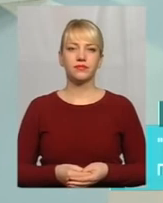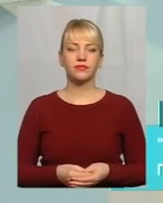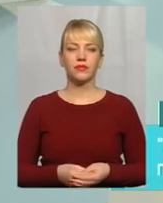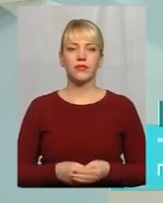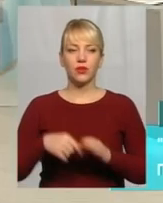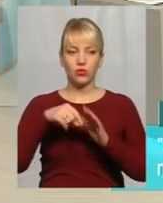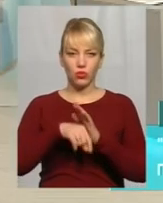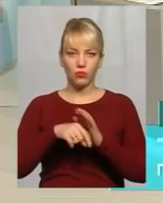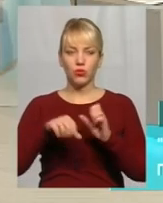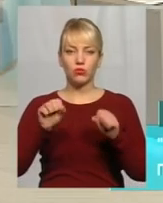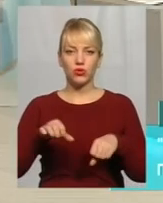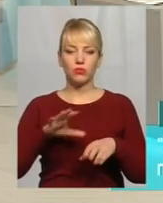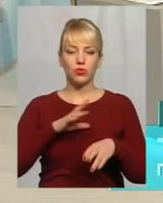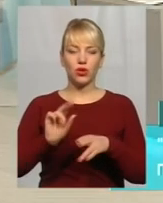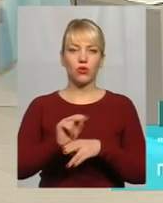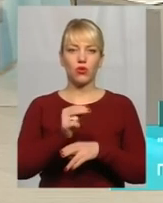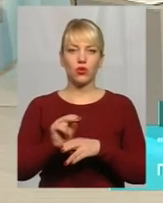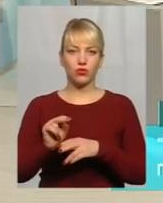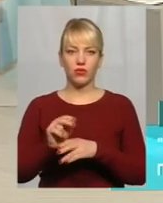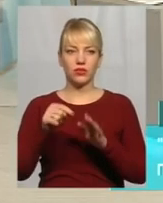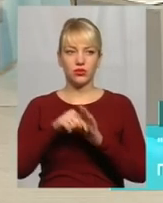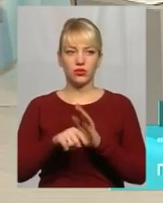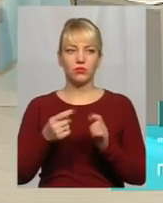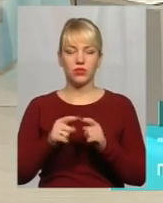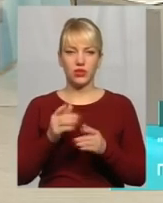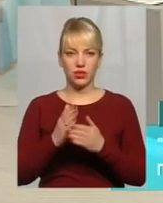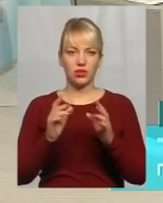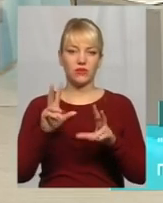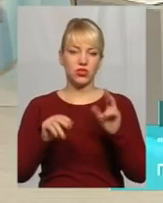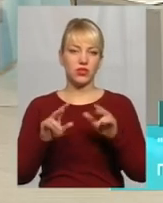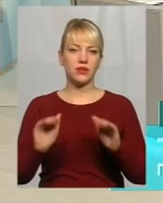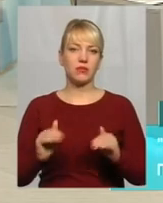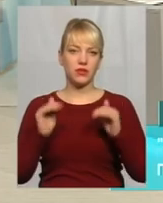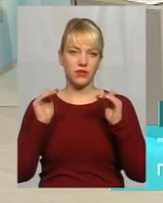може бути коригування? Тобто, все ж таки, це і є підвищення? Так